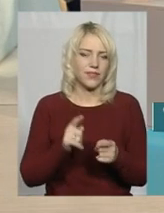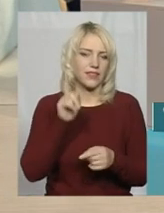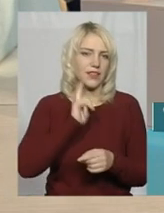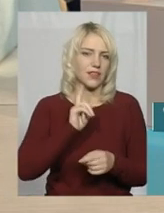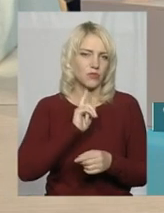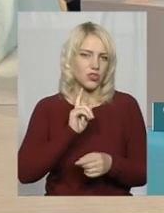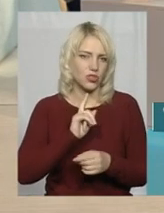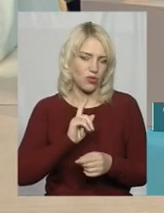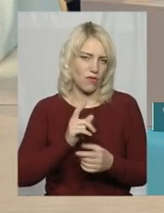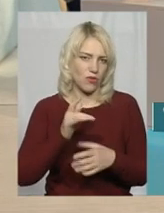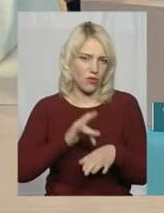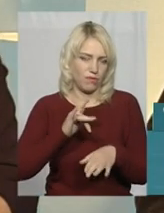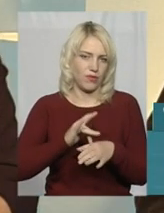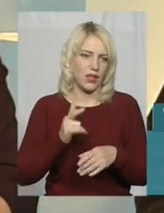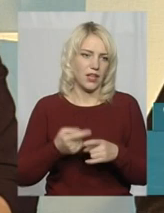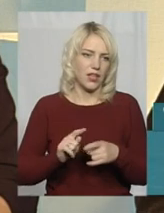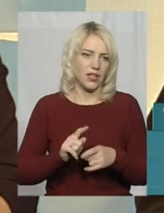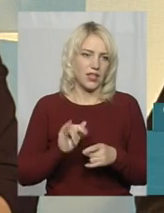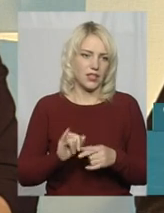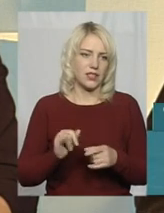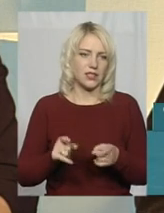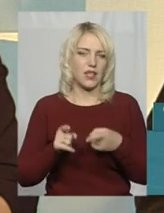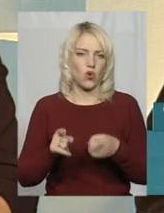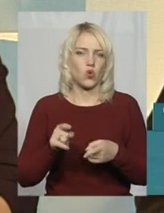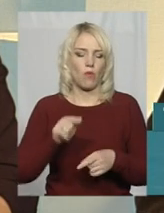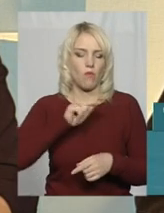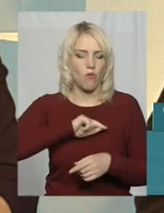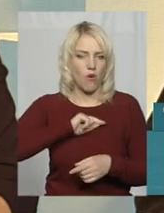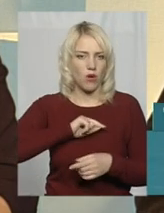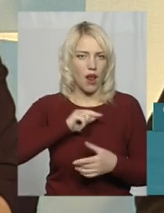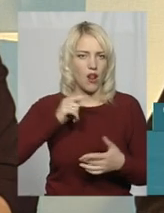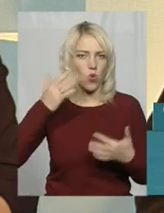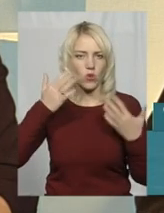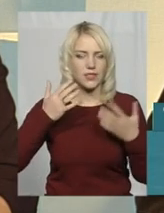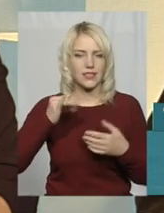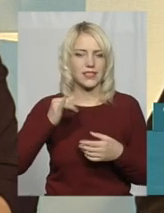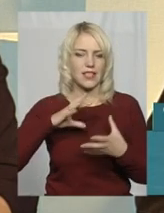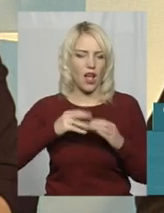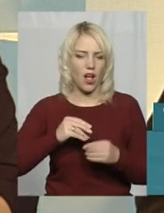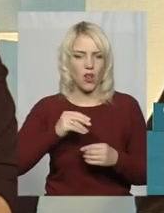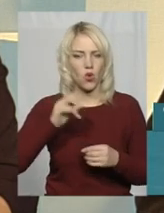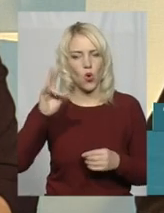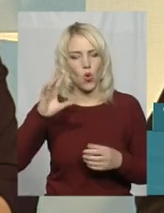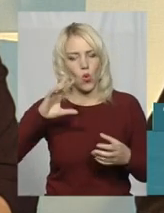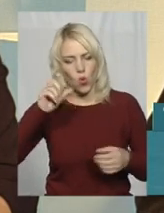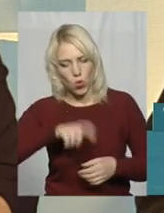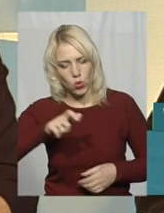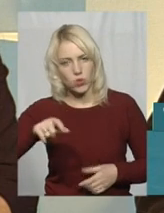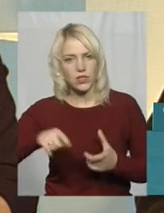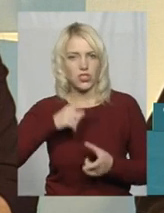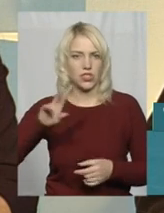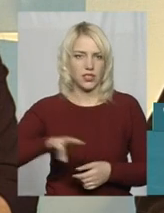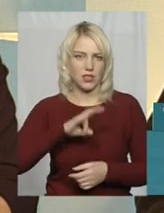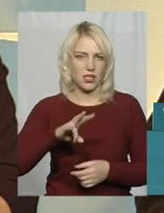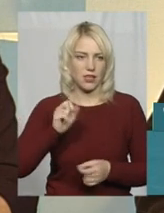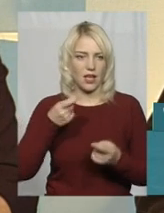лише воно загрожує моральності, чи загальнолюдській, чи християнський. Інша